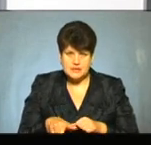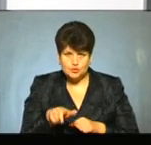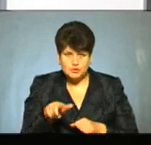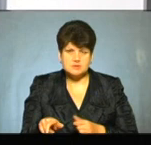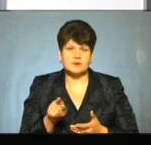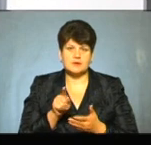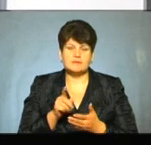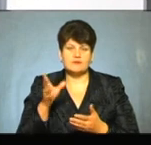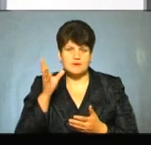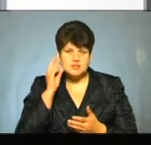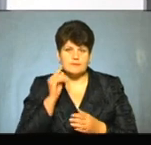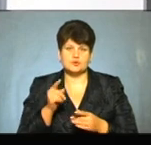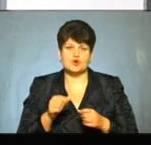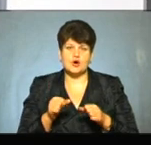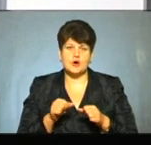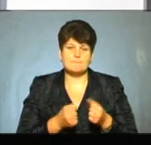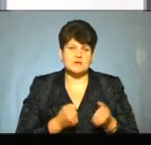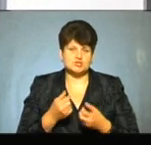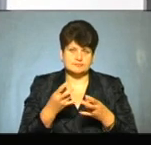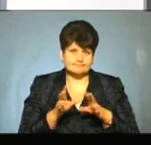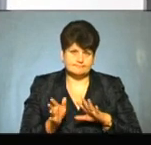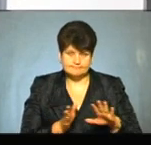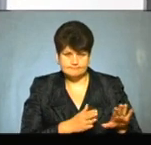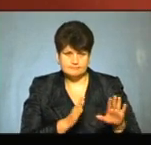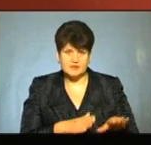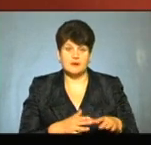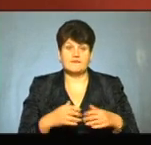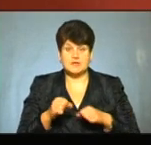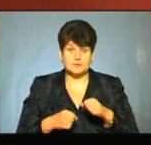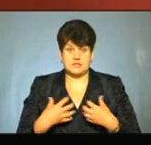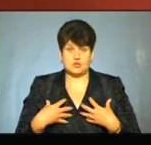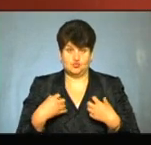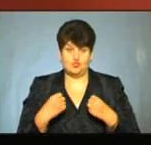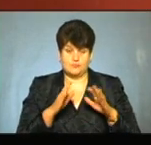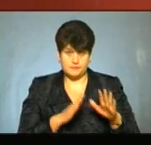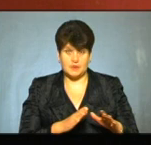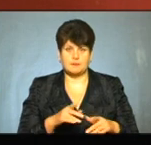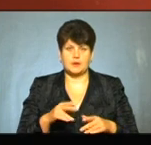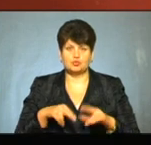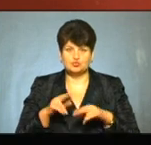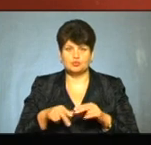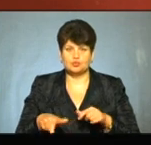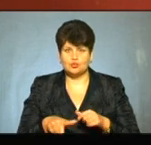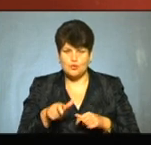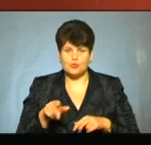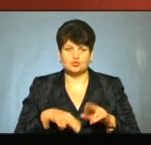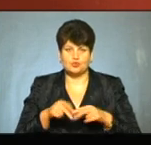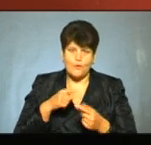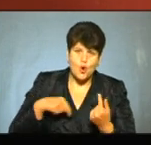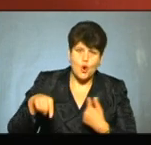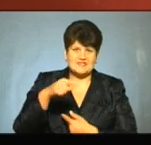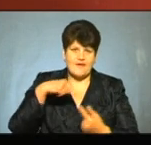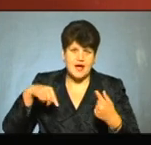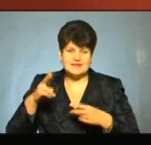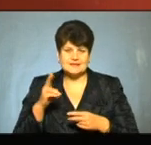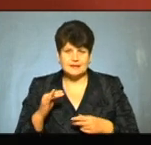що місто має бути без машин, максимально, скільки це можливо, але велосипедні рухи і здоровий спосіб життя. Ми будуємо тротуари, будуємо дороги, ми будуємо розв'язки,